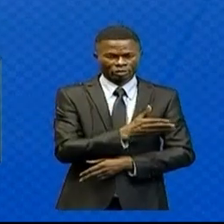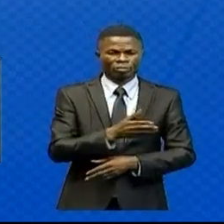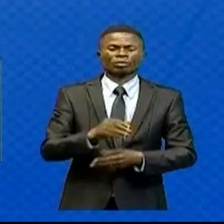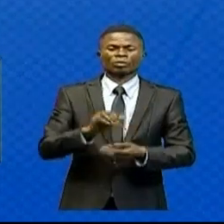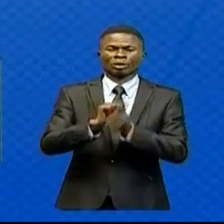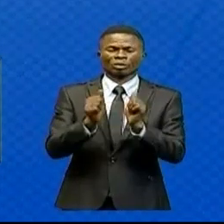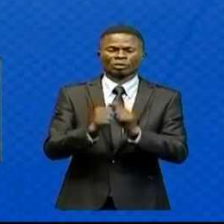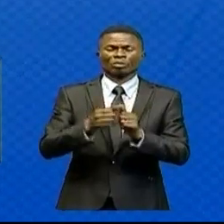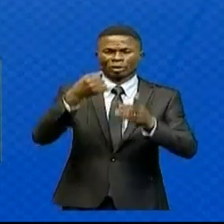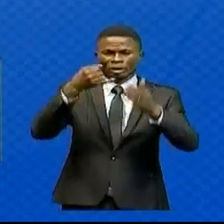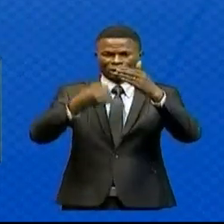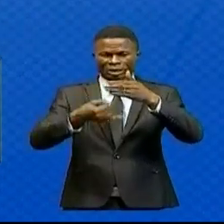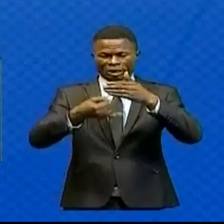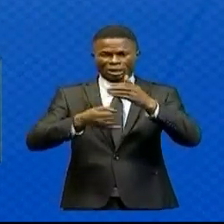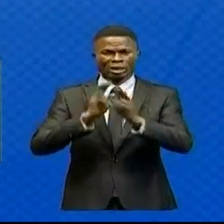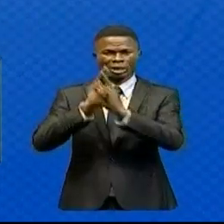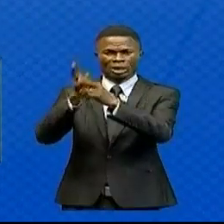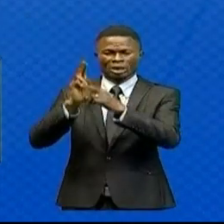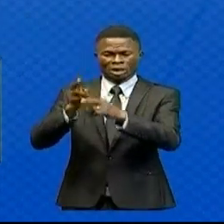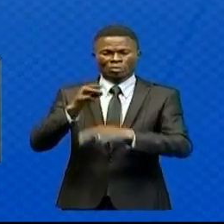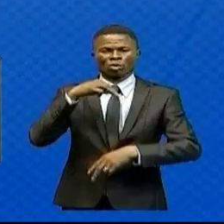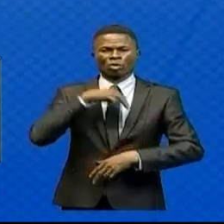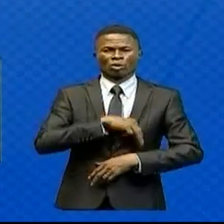rapports des missions